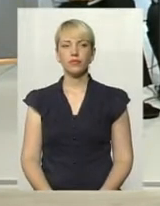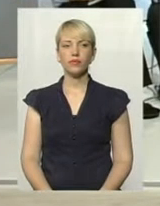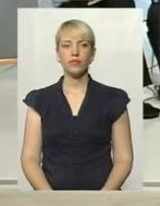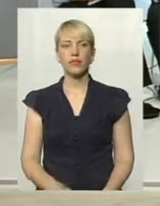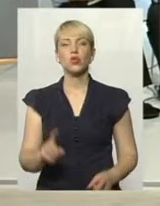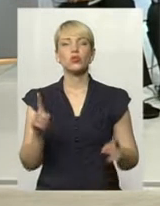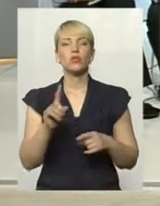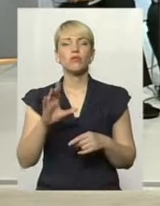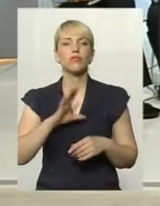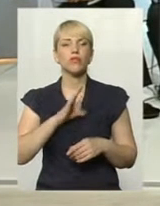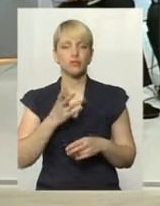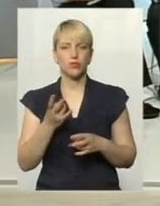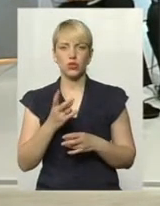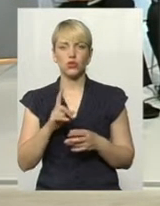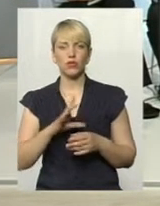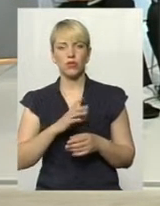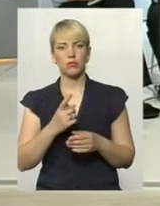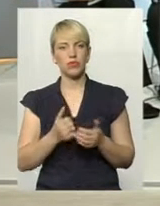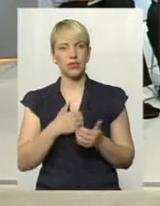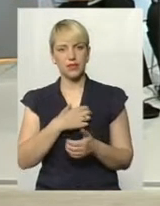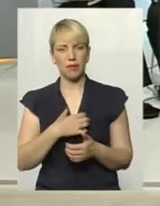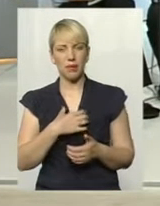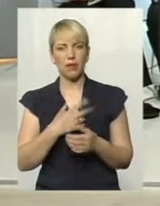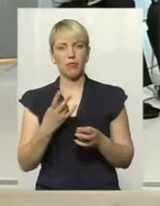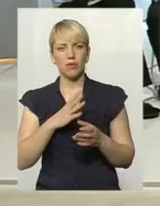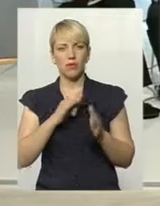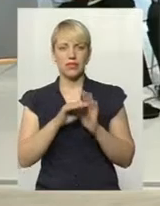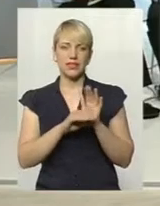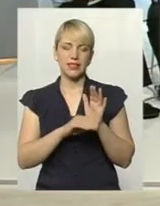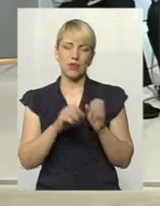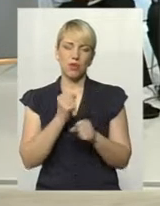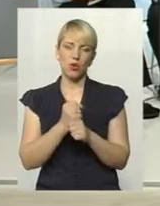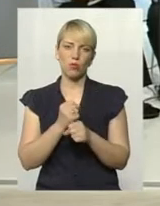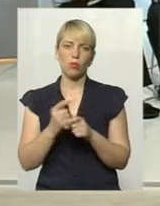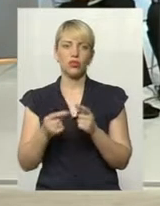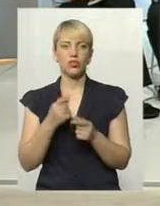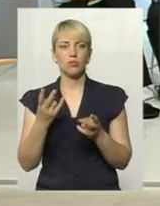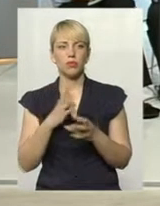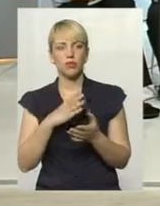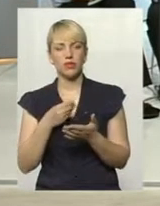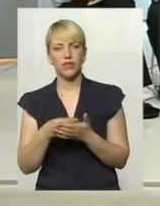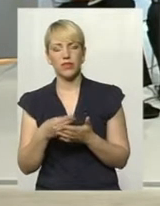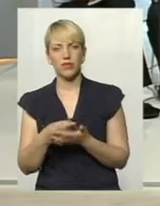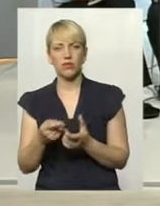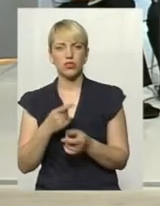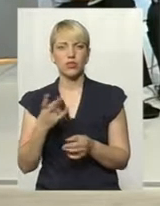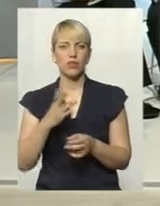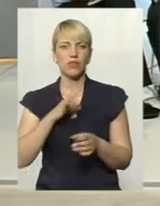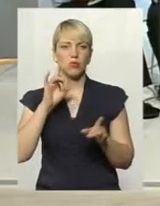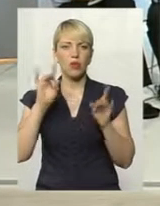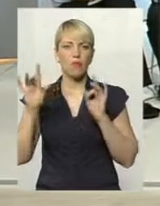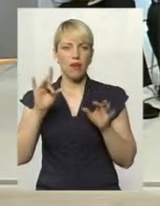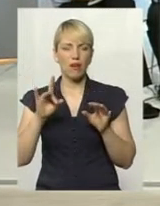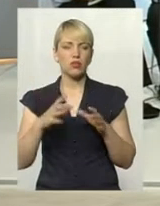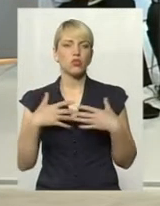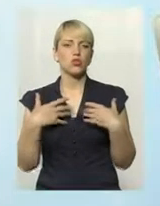Що має бути? Що має бути насамперед? Має бути системна робота? Чи має бути фінансування? Чи має бути піар здорового